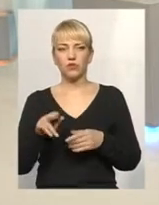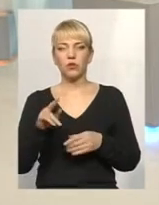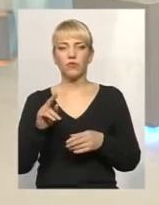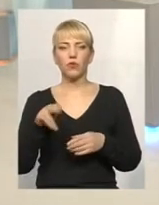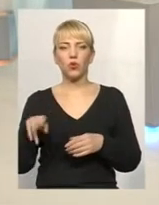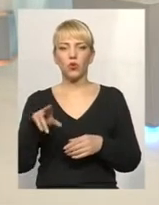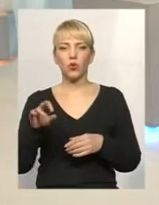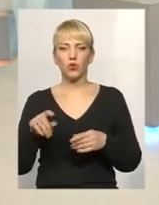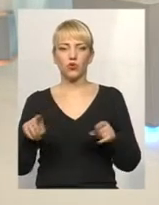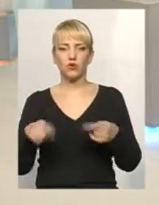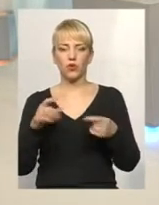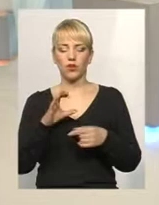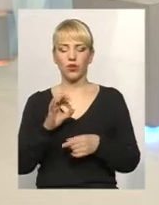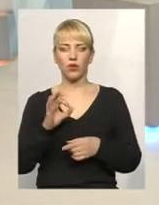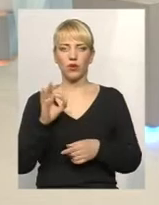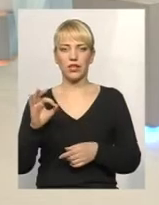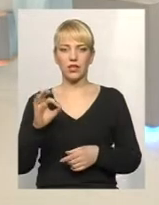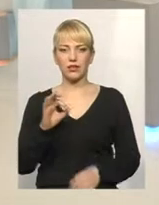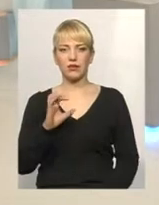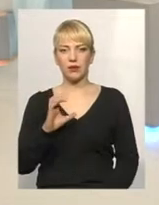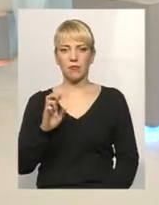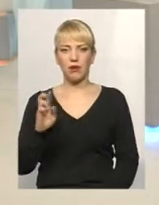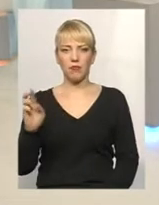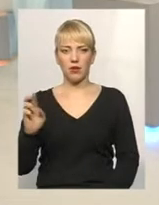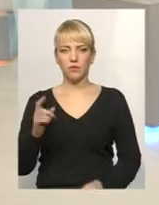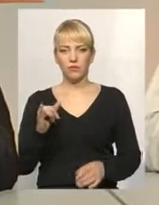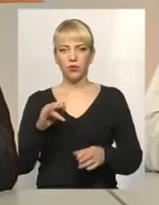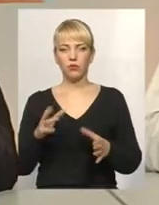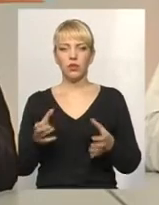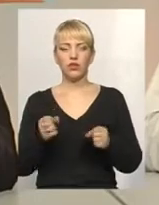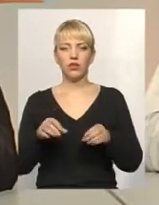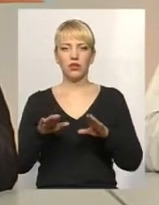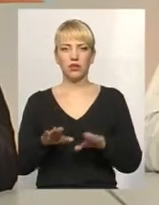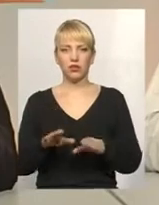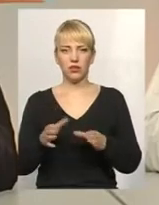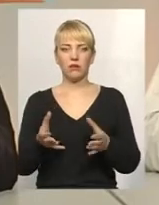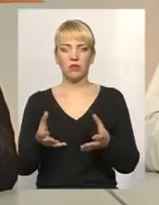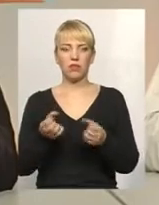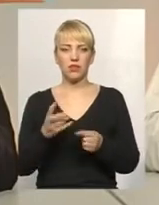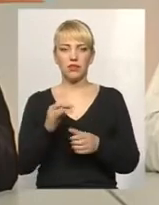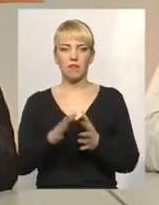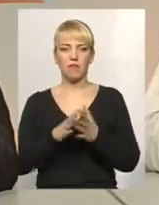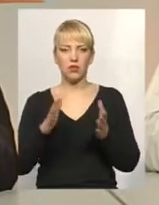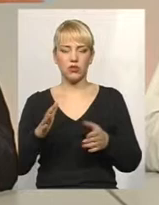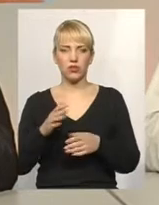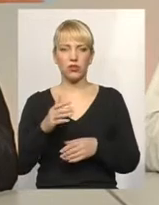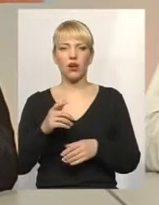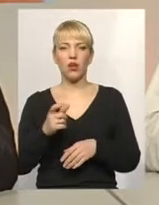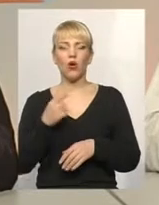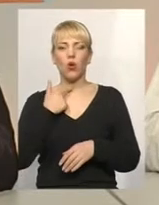створення ОСВБ прийняття рішення відбувається за більшістю голосів. Там чітко визначено. Тобто, там